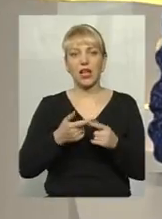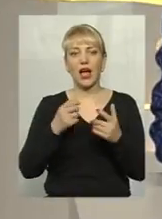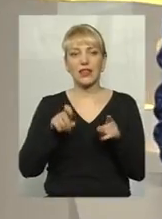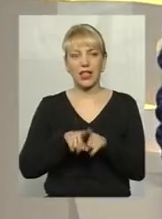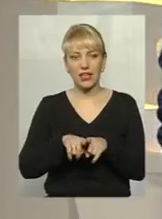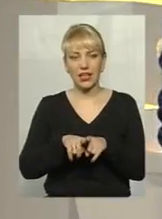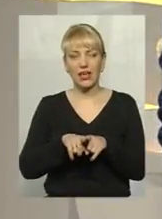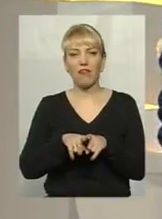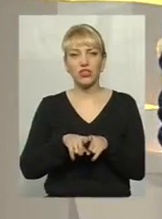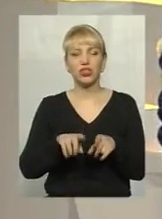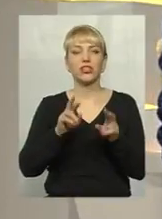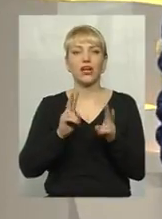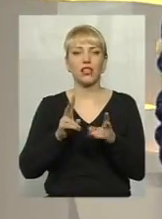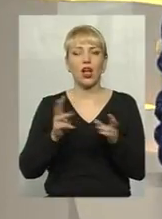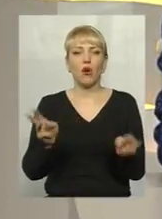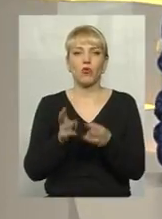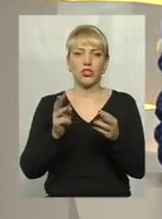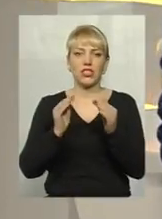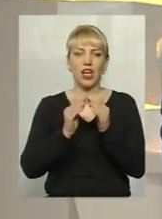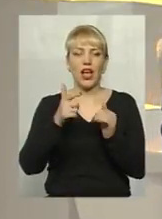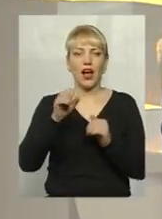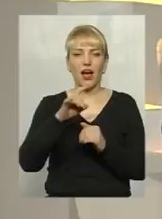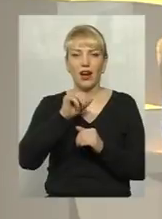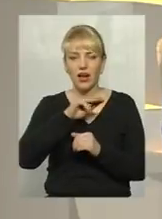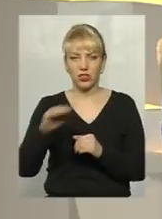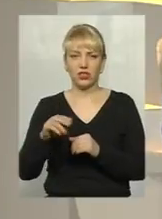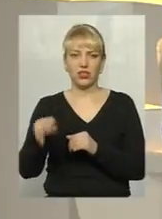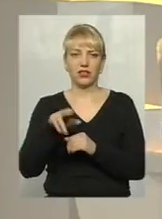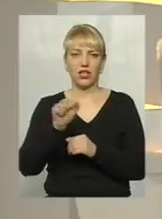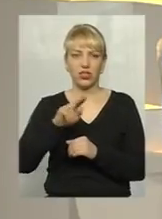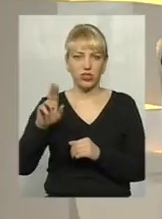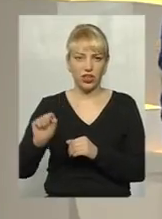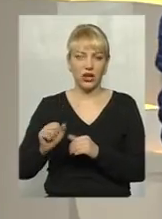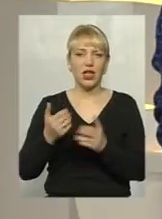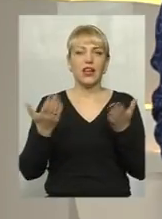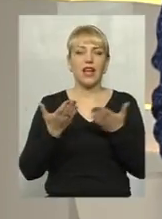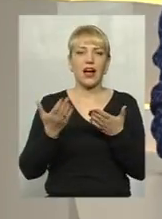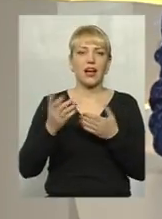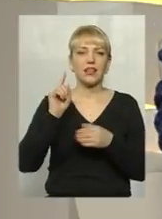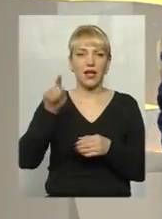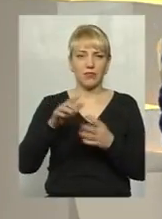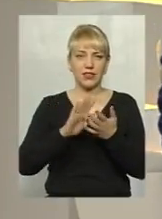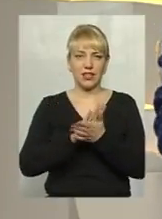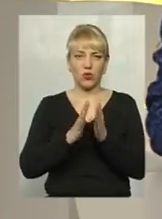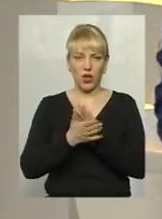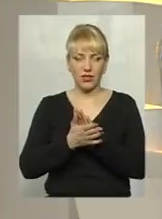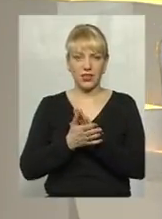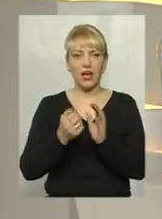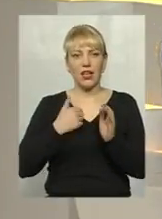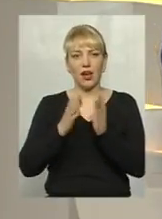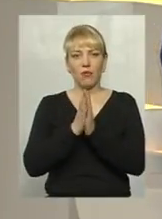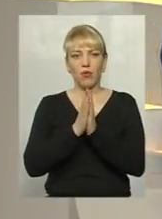пожежі в гаражах, на дачних масивах, яка ситуація там? Я попрошу спочатку